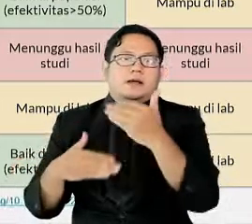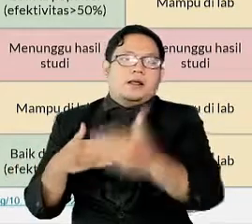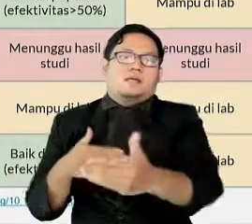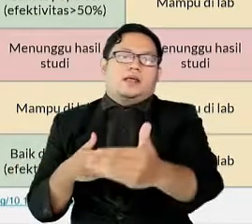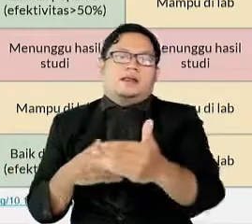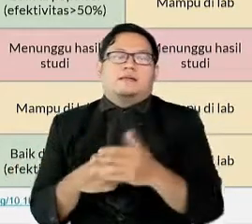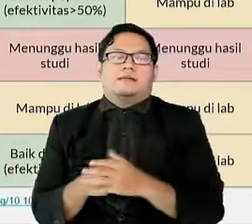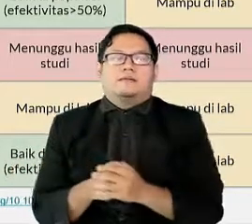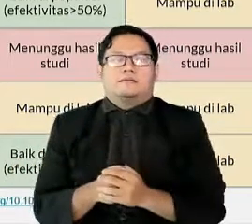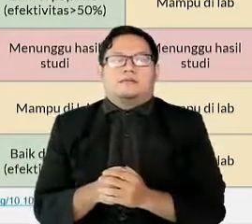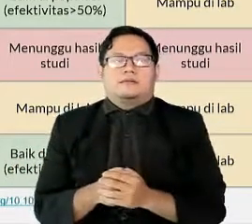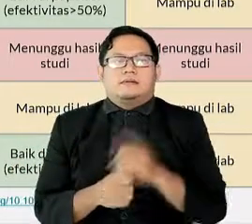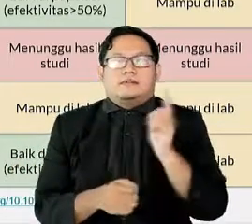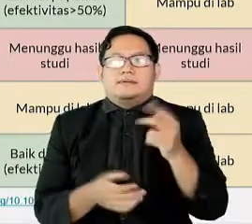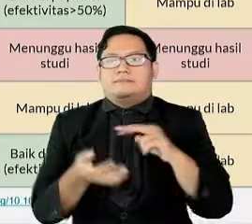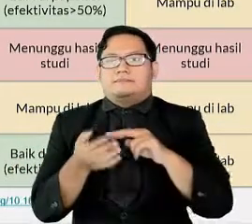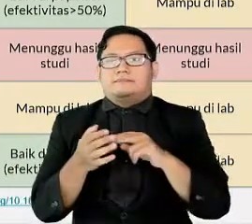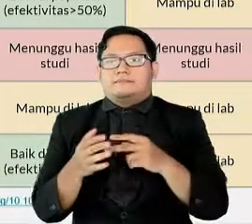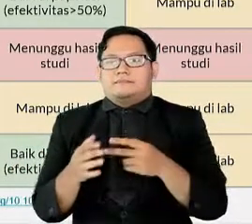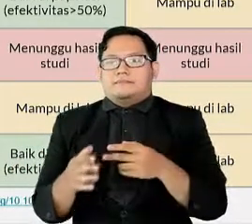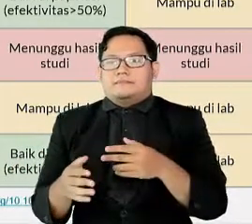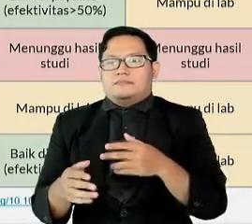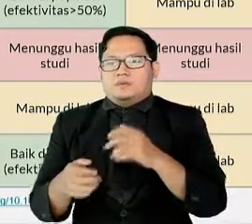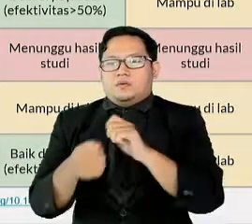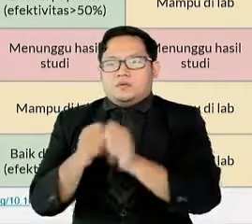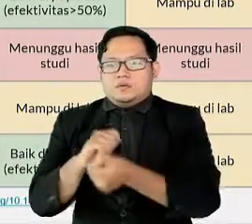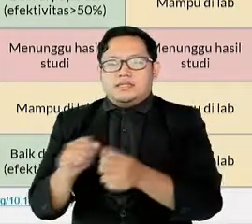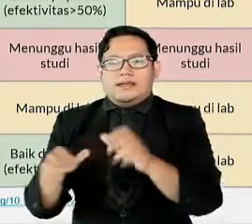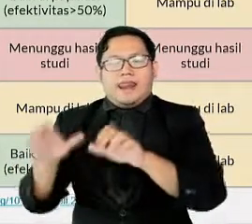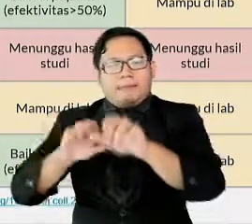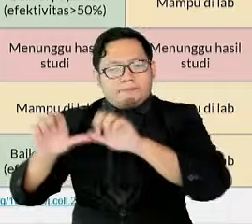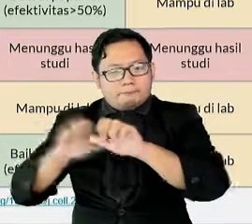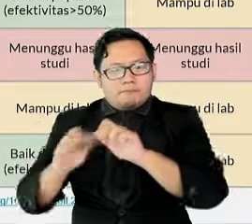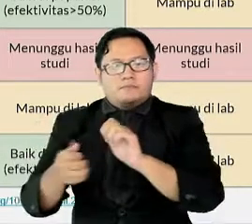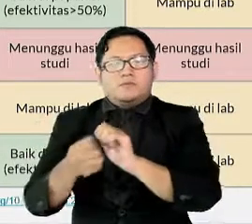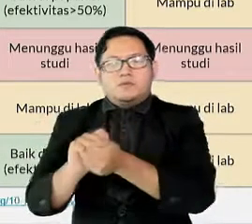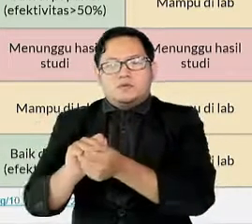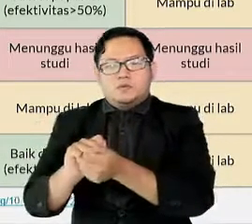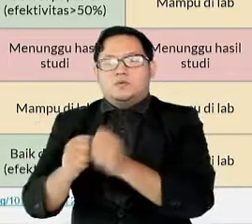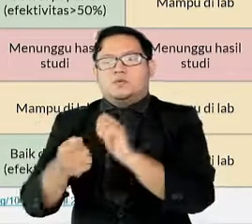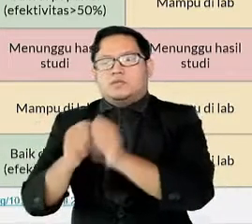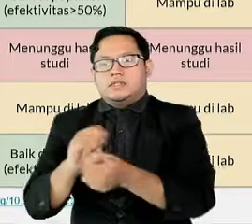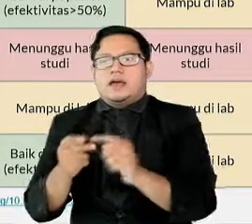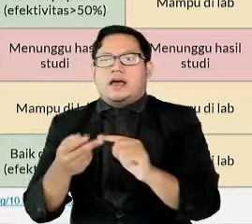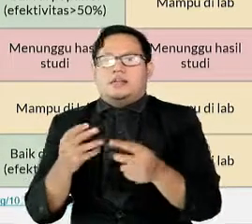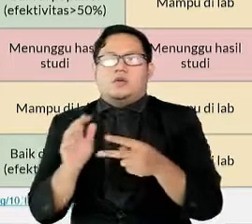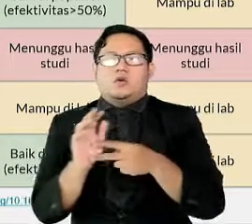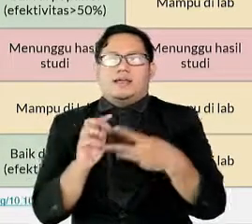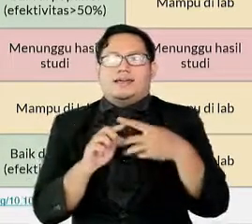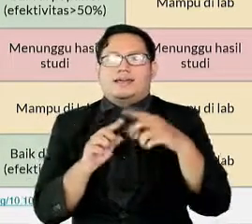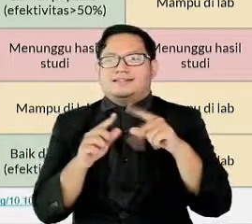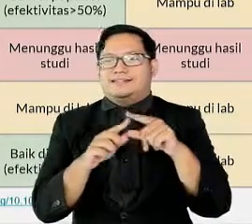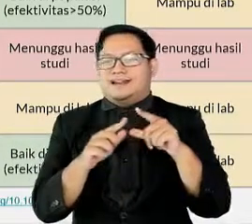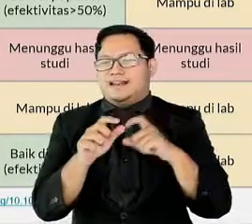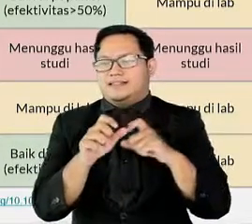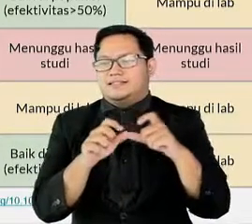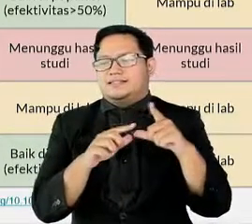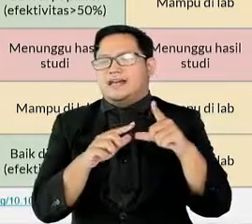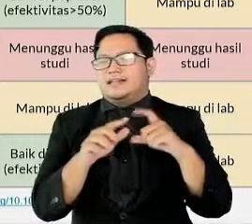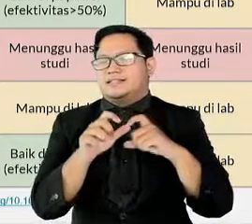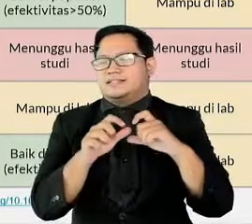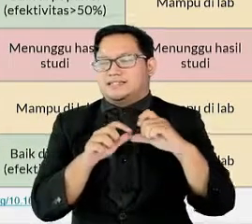karena tidak berhenti pada pengujian di laboratorium atau uji netralisasi saja, namun diteruskan